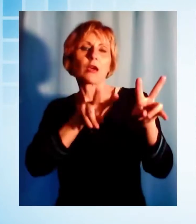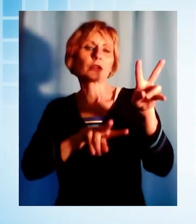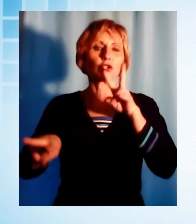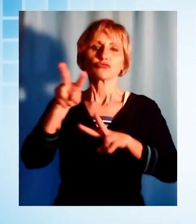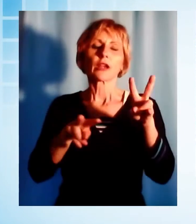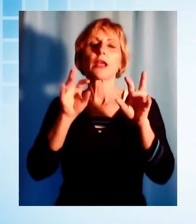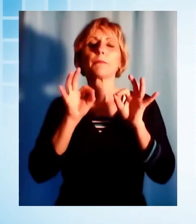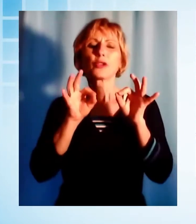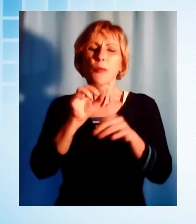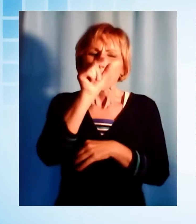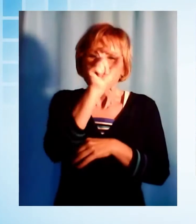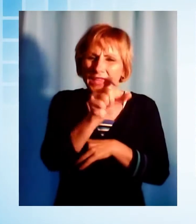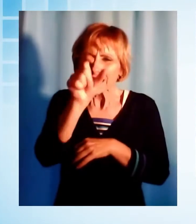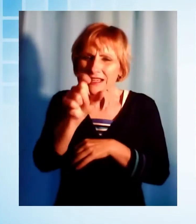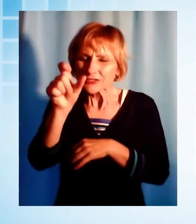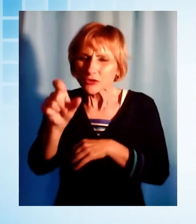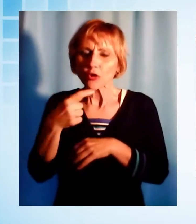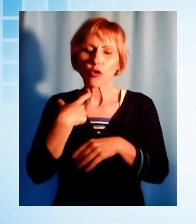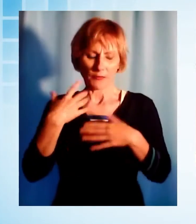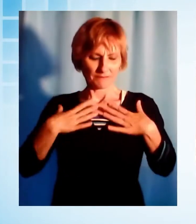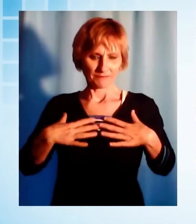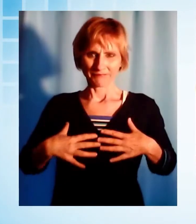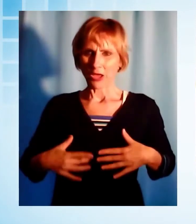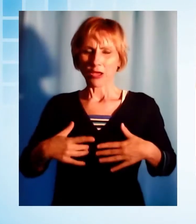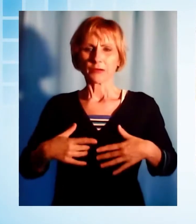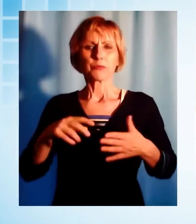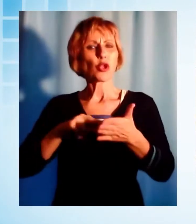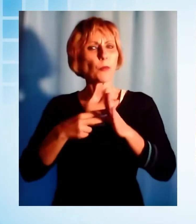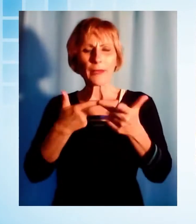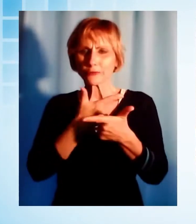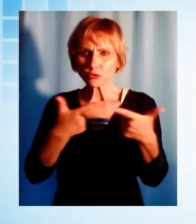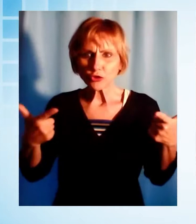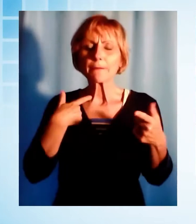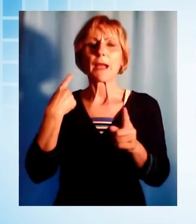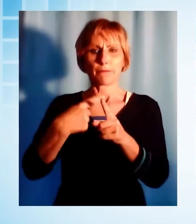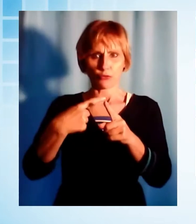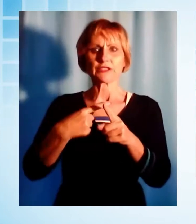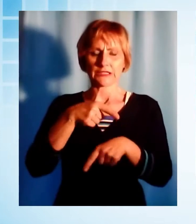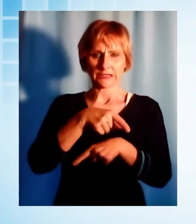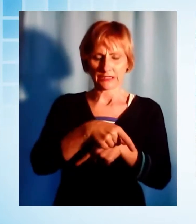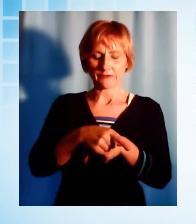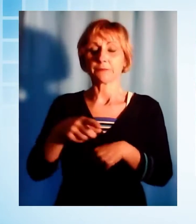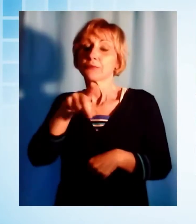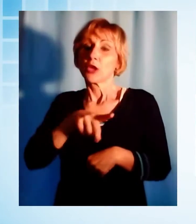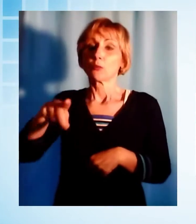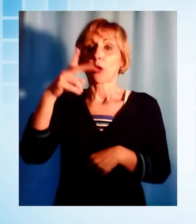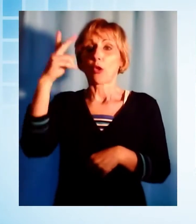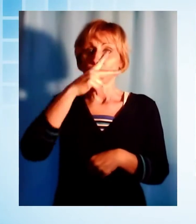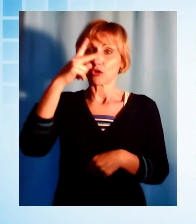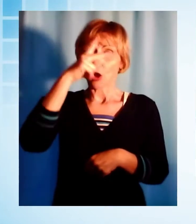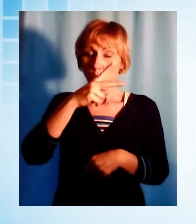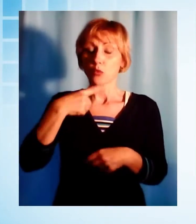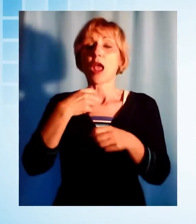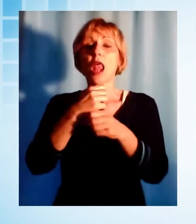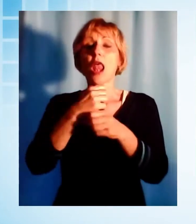soggetti asintomatici che possono evicolare il virus in maniera incontrollabile. In provincia di Lucca sono questi i laboratori convenzionati,